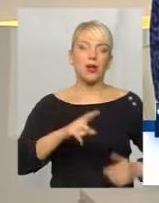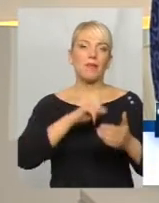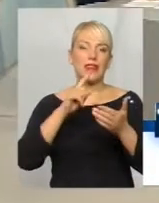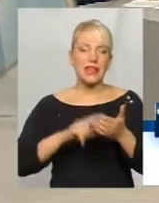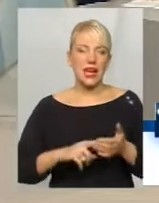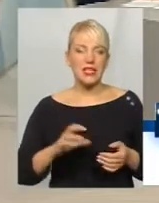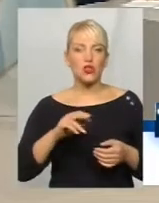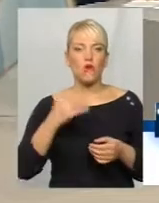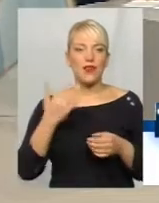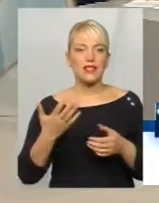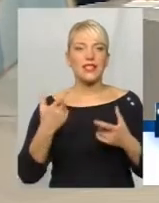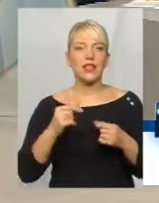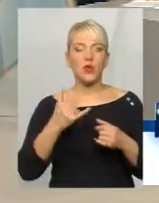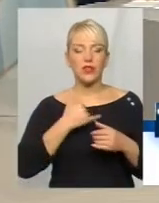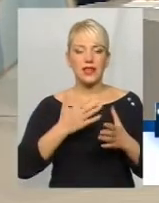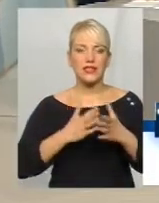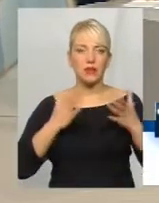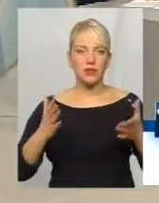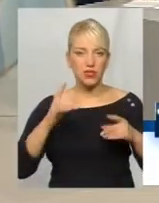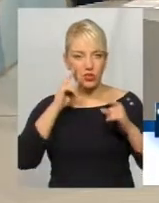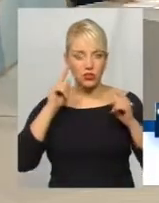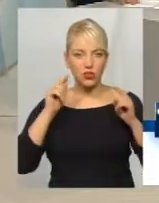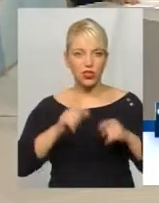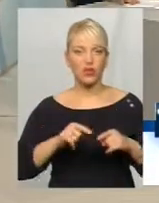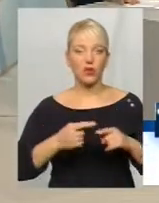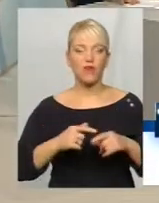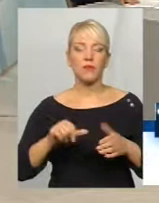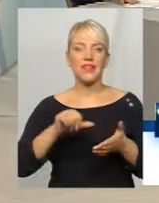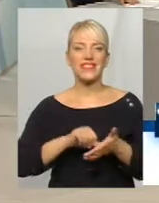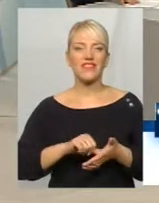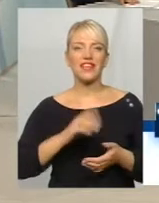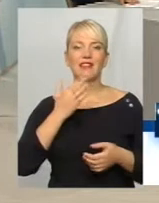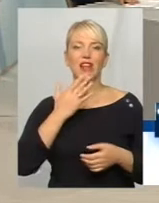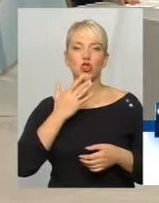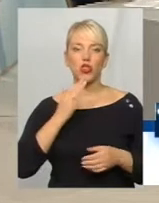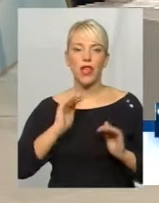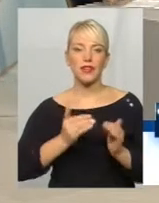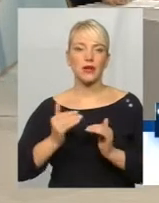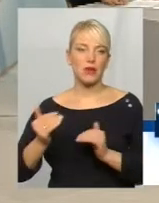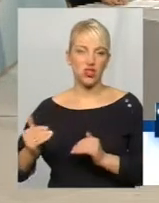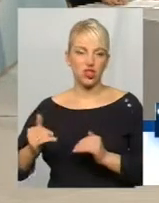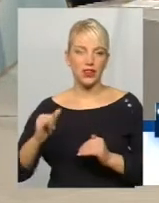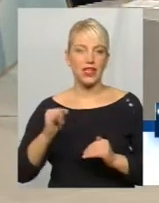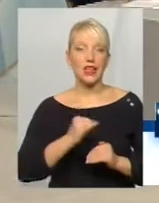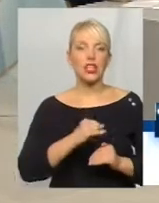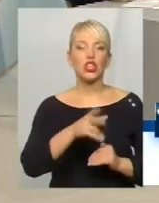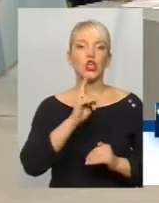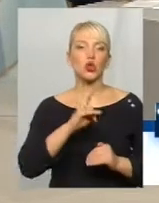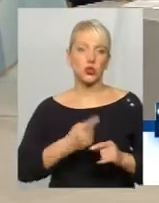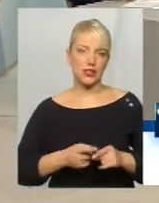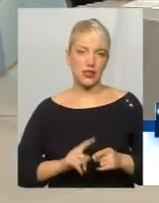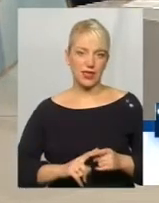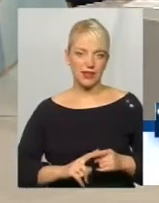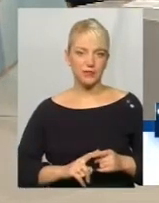нас на сьогоднішній день найбільше сконцентровані представники нацменшин і, власне, хто з них